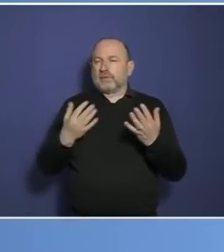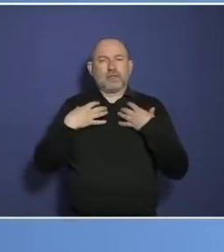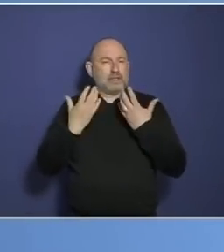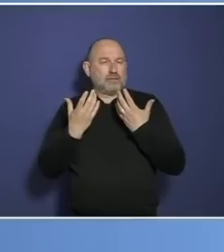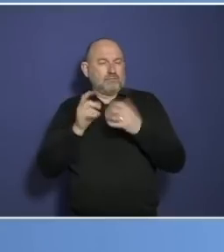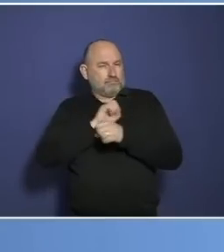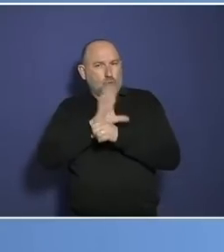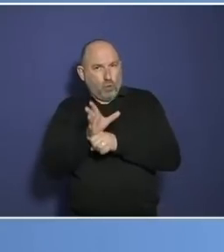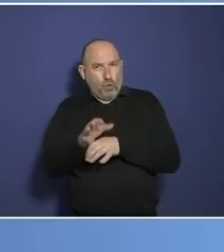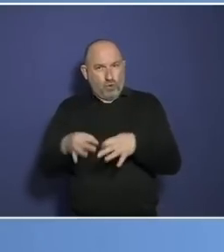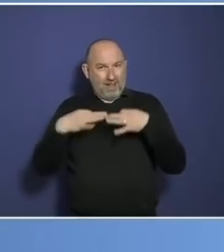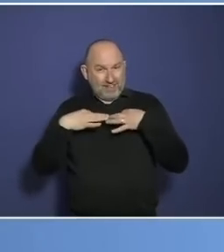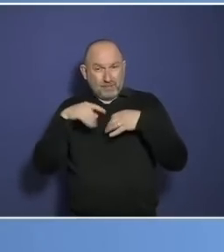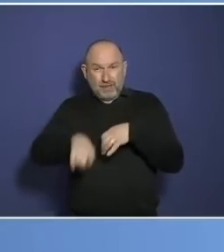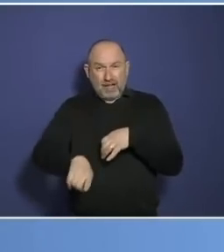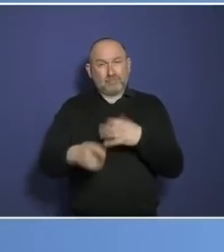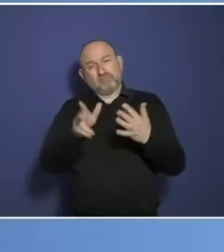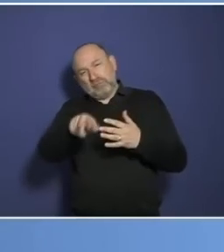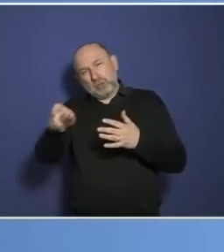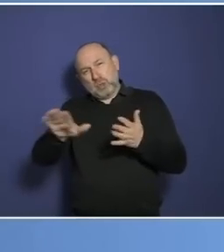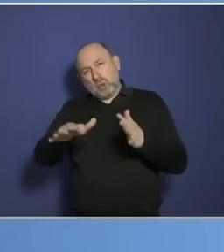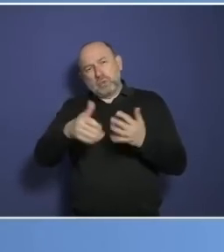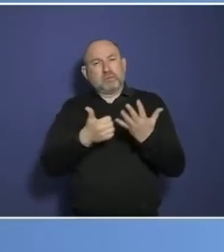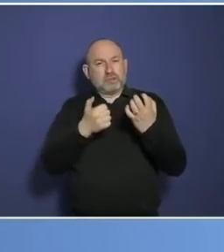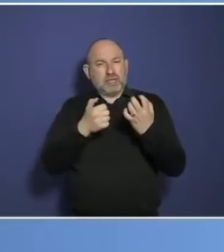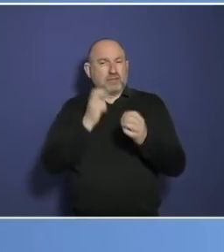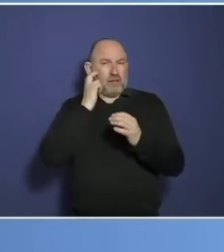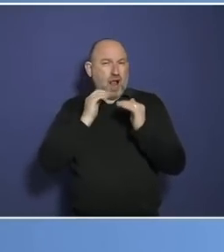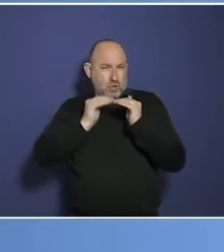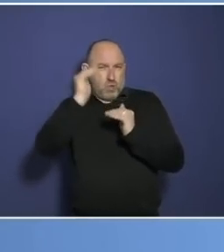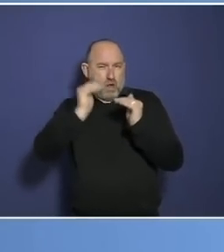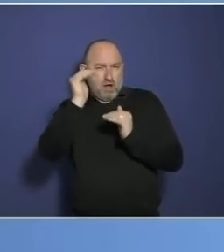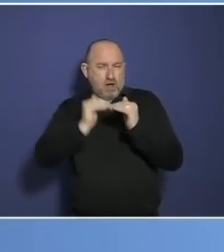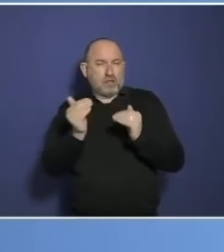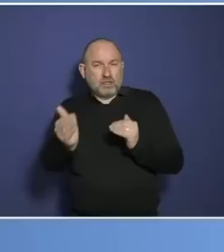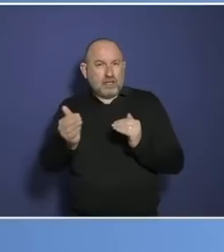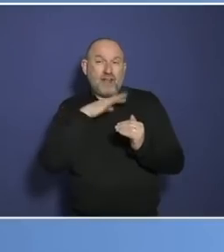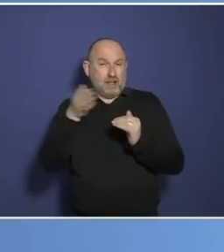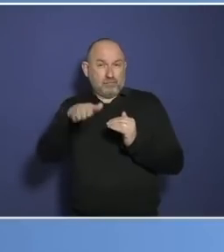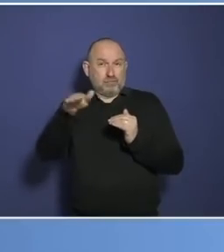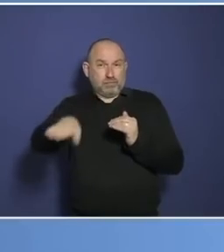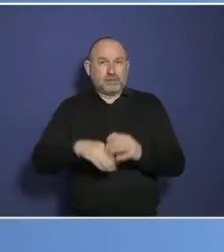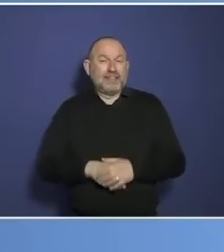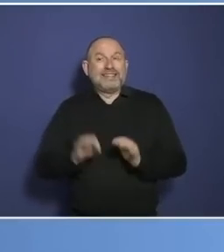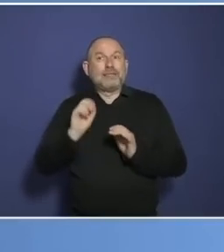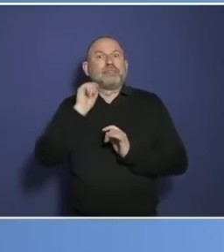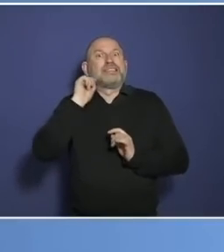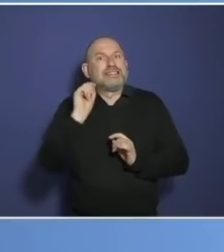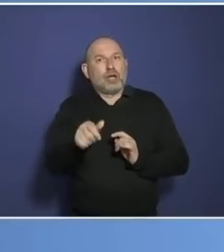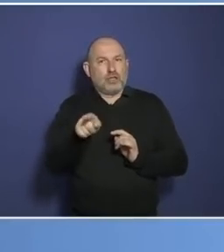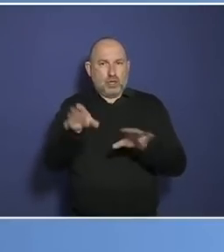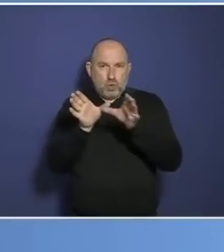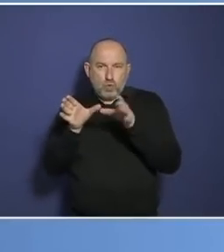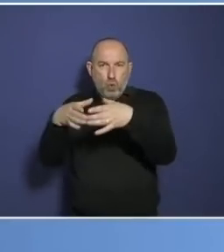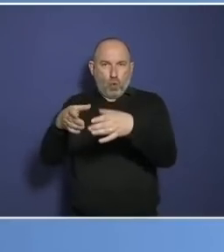Jahren, also höher als die durchschnittliche Lebenserwartung für Männer. Und um das einzuordnen, ist es auch noch hilfreich zu